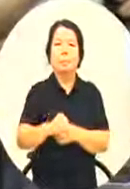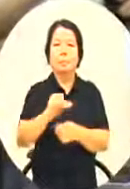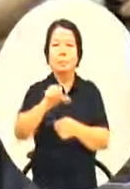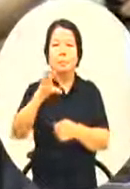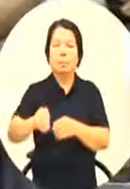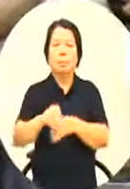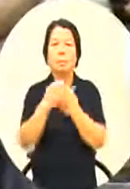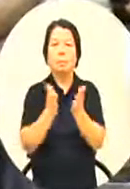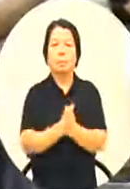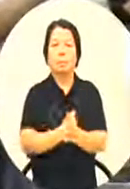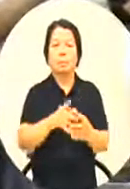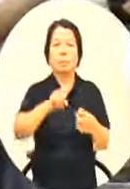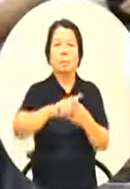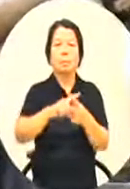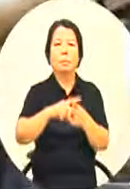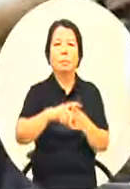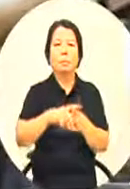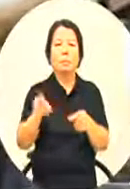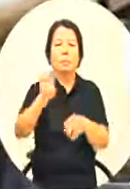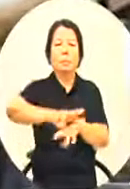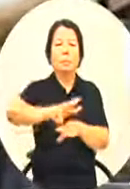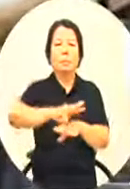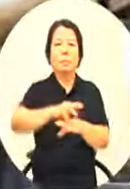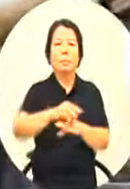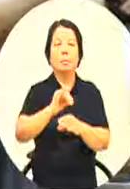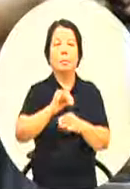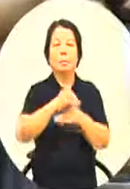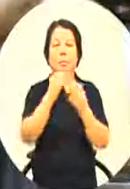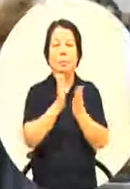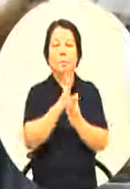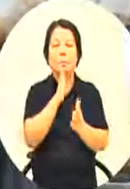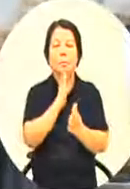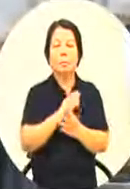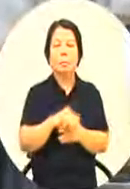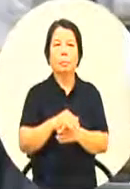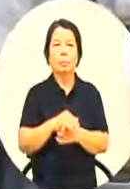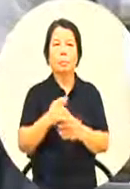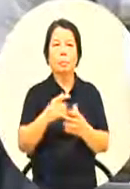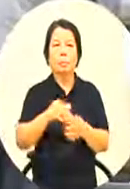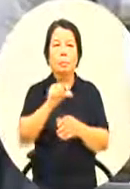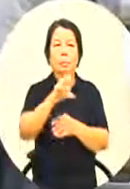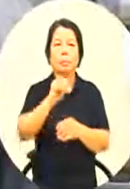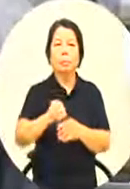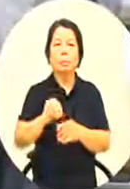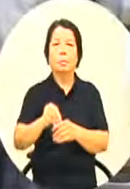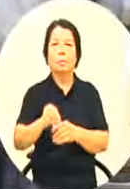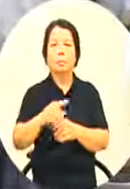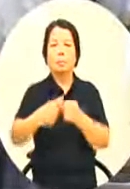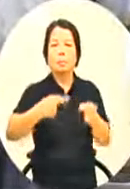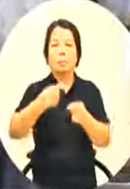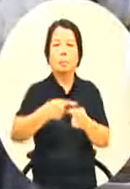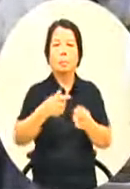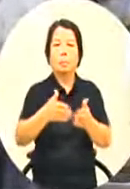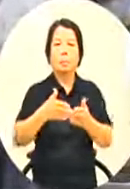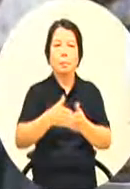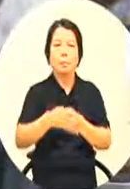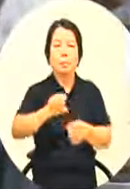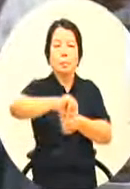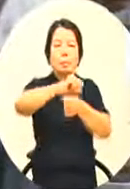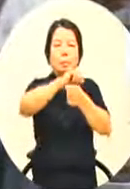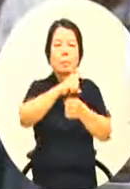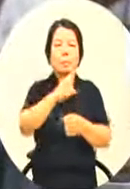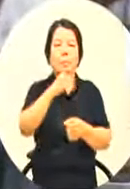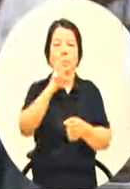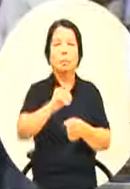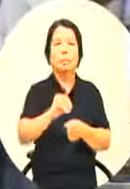五百万乘以三倍你就可以担保的倍数你如果五百万五百万你一年累积几千万还可以